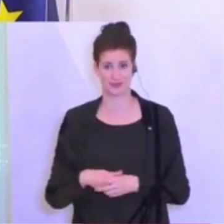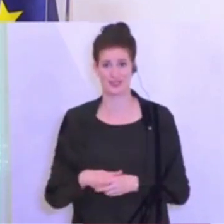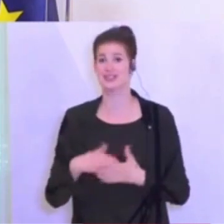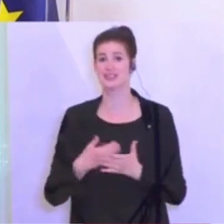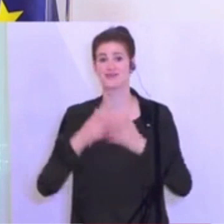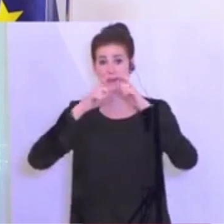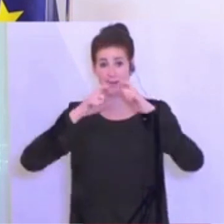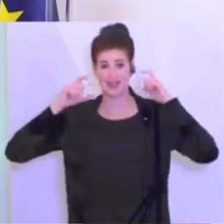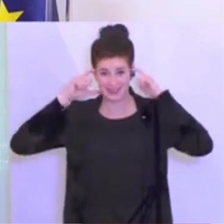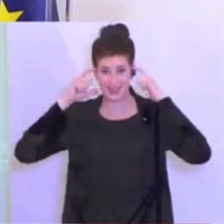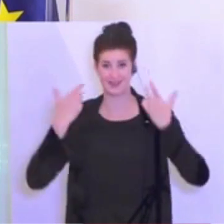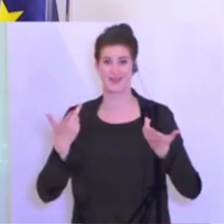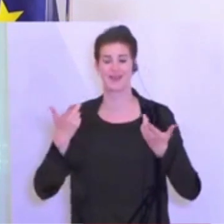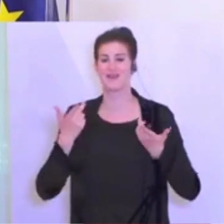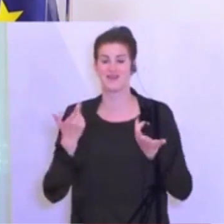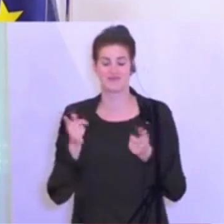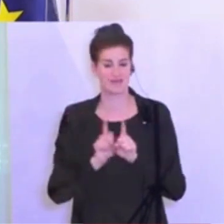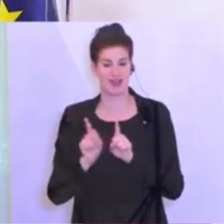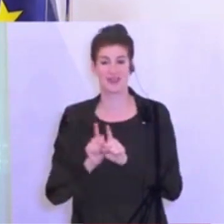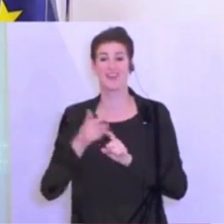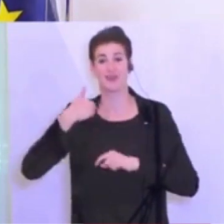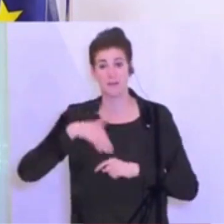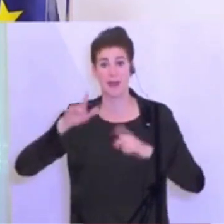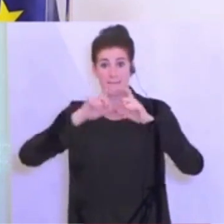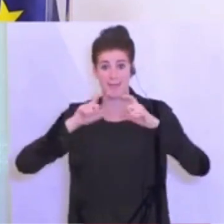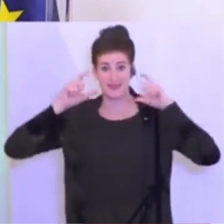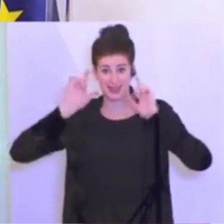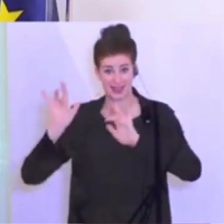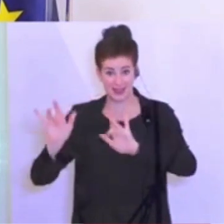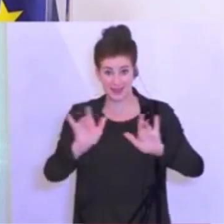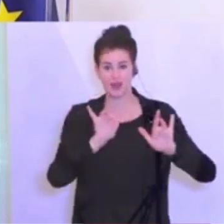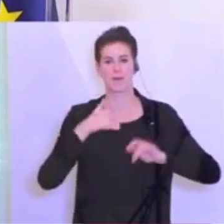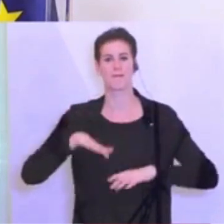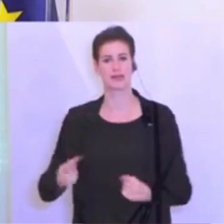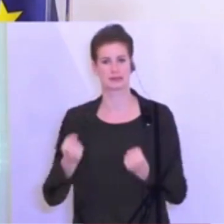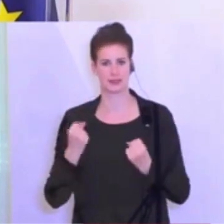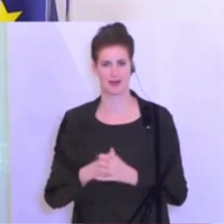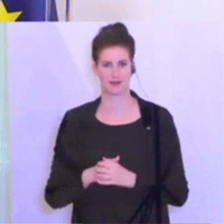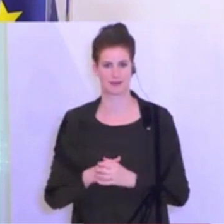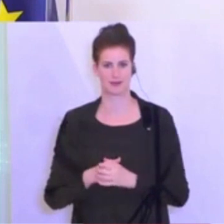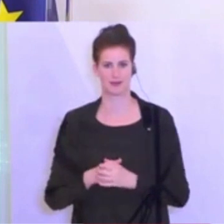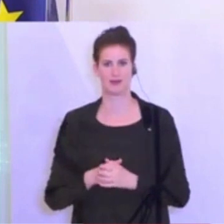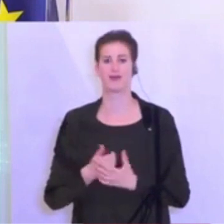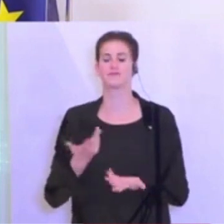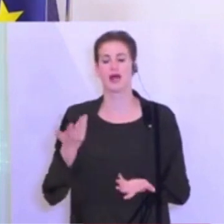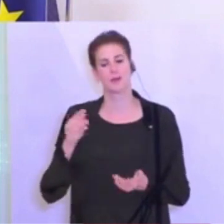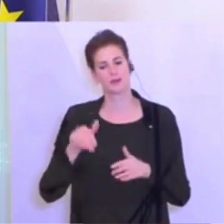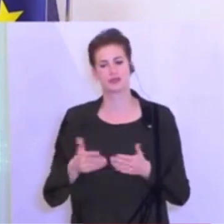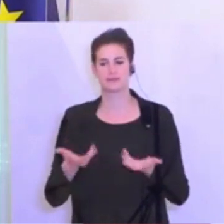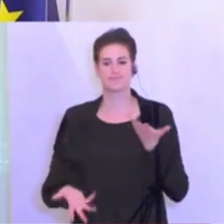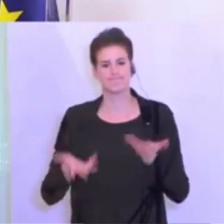sich mit den Masken. Je mehr, desto sicherer. Aber es ist eben immer ein Spannungsfeld zwischen einem